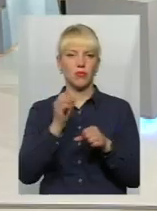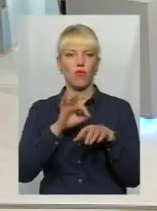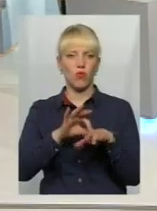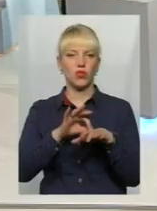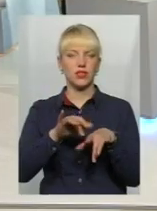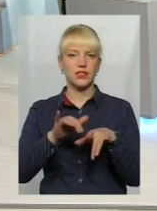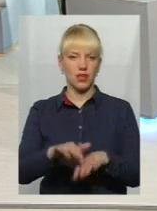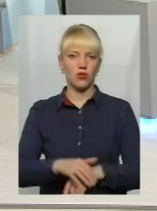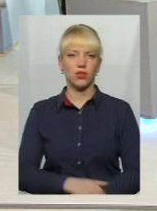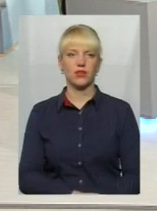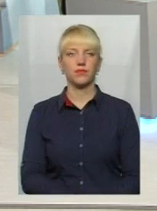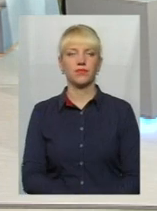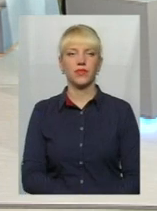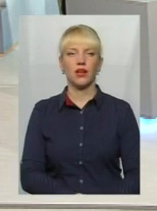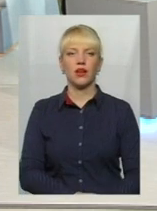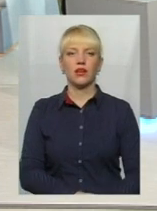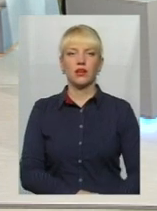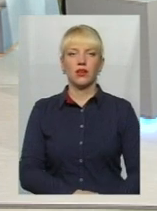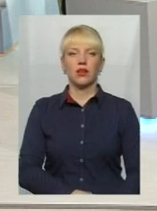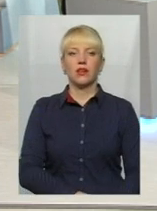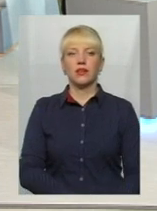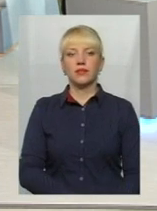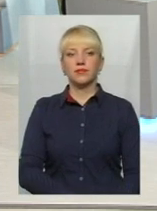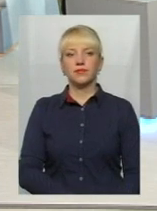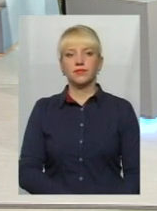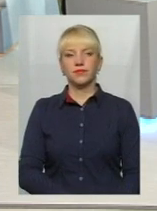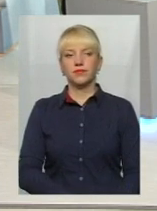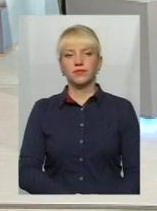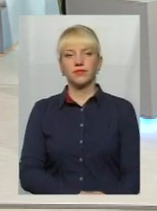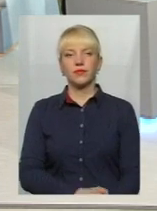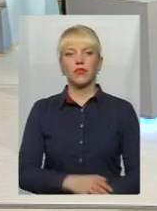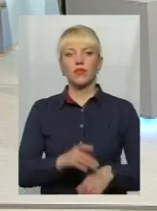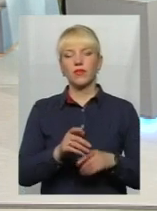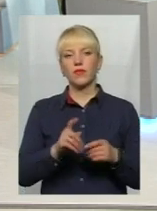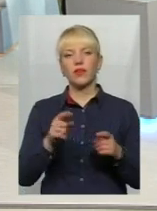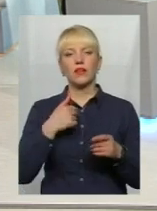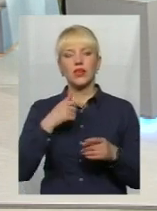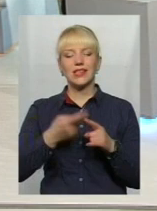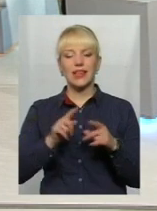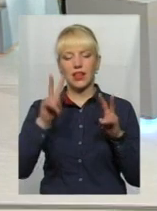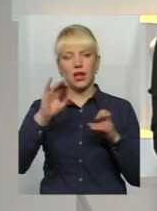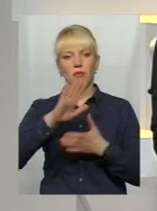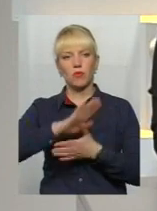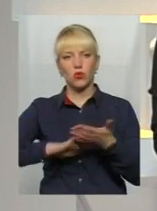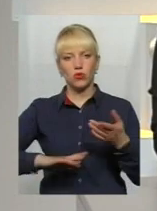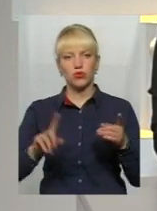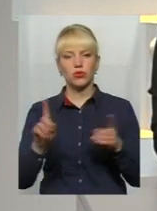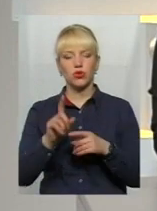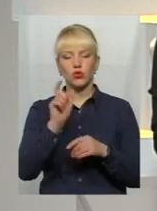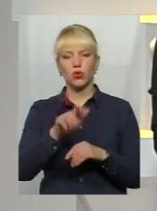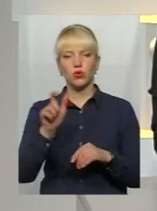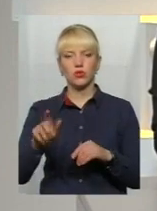Ігорі, вам слово. Дякую. Впродовж цієї тематики, яку озвучили мої колеги щодо категорій осіб, які дійсно